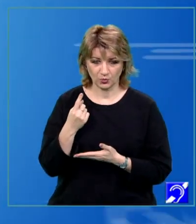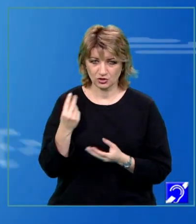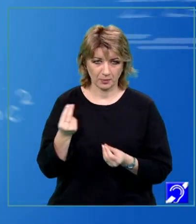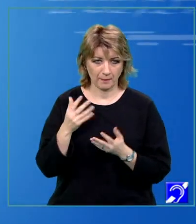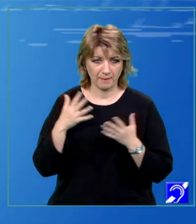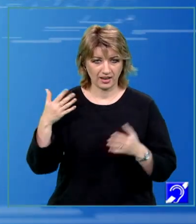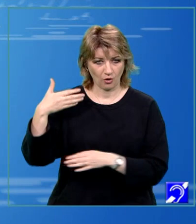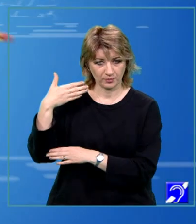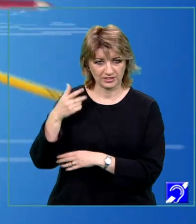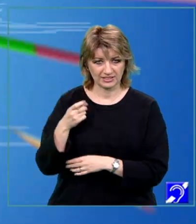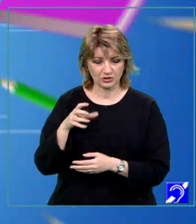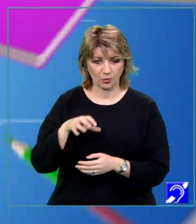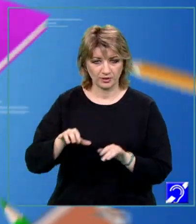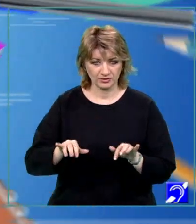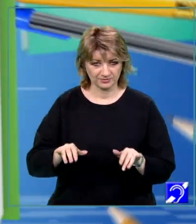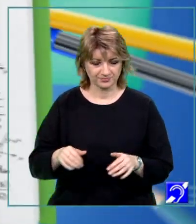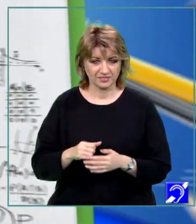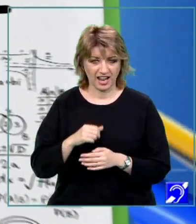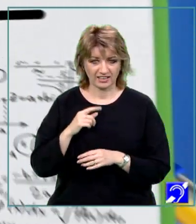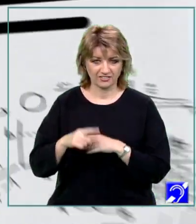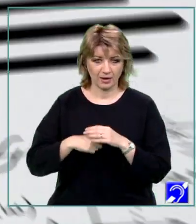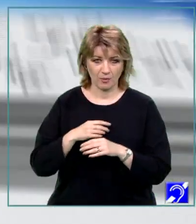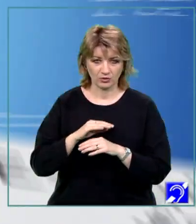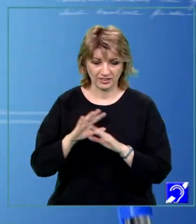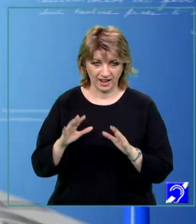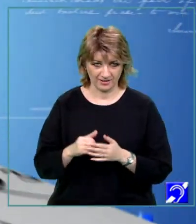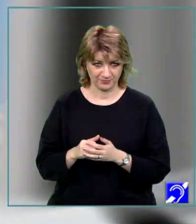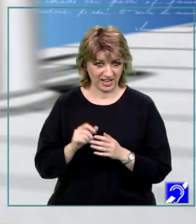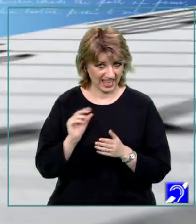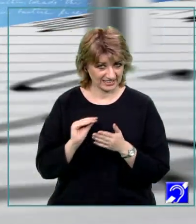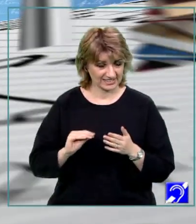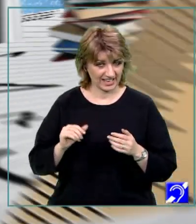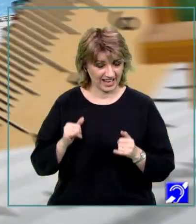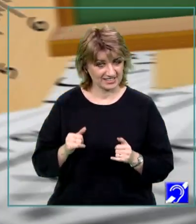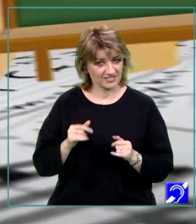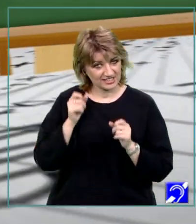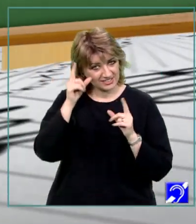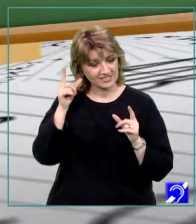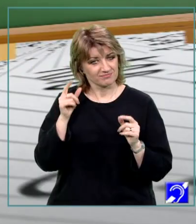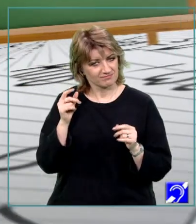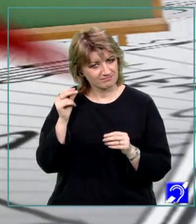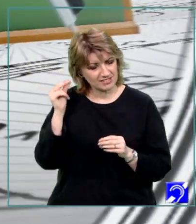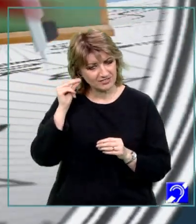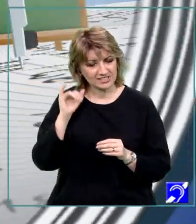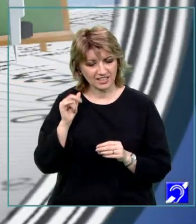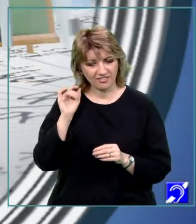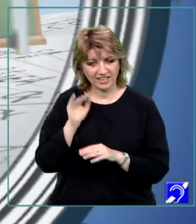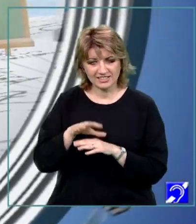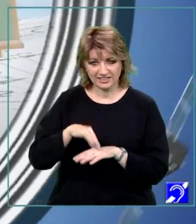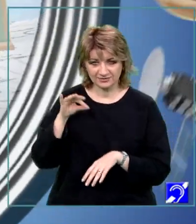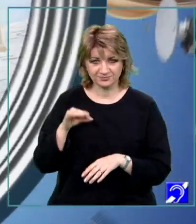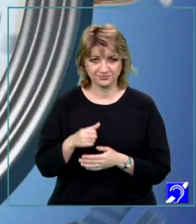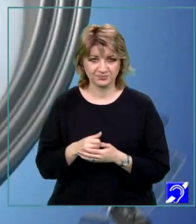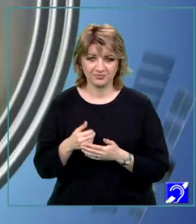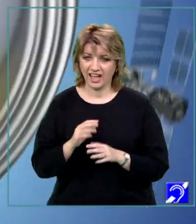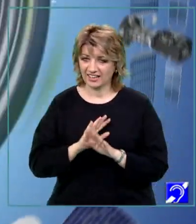cele mai mari companii din domeniul IT la nivel mondial. Sper că lecțiile noastre vă inspiră să studiați și să deveniți creativi. Cred că ajunge